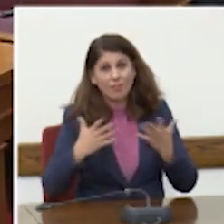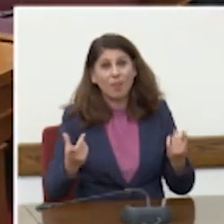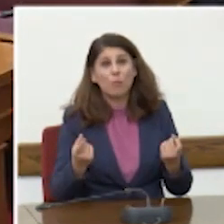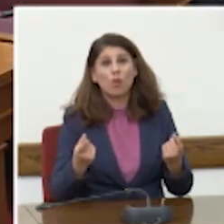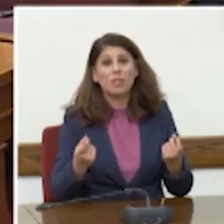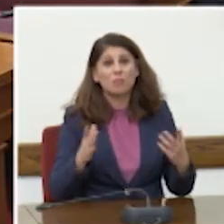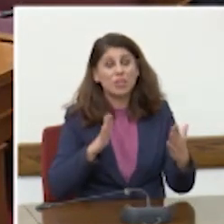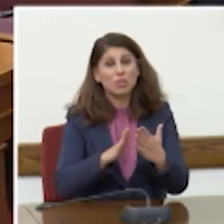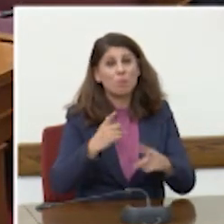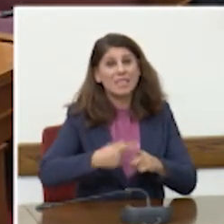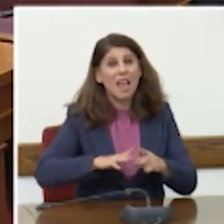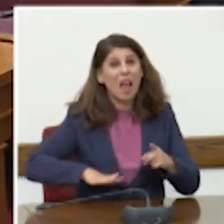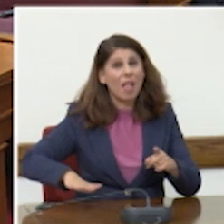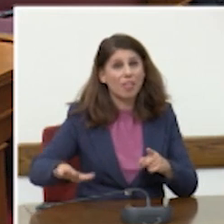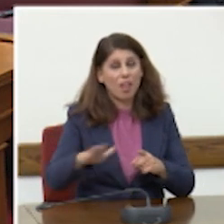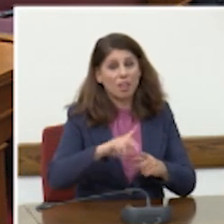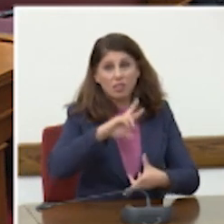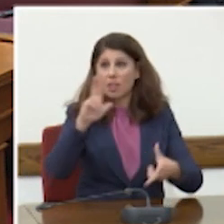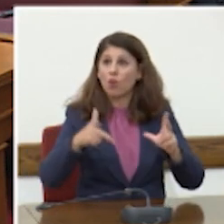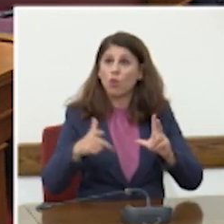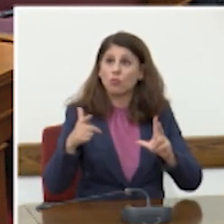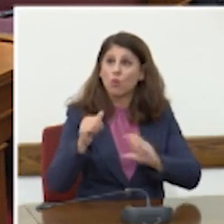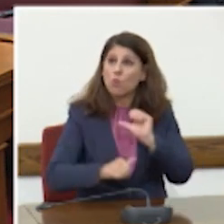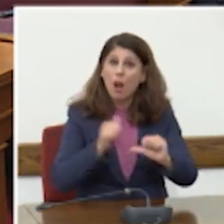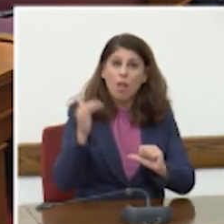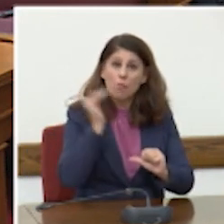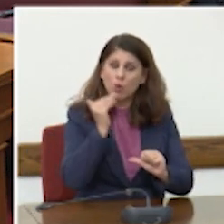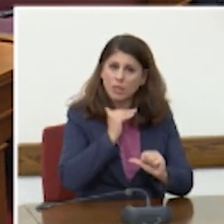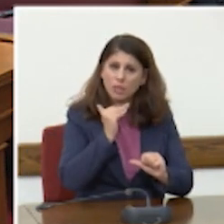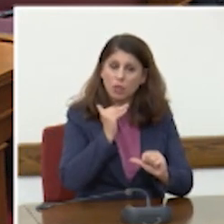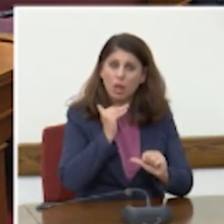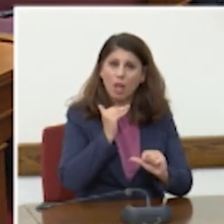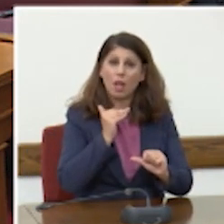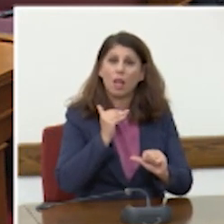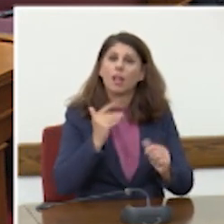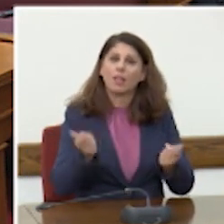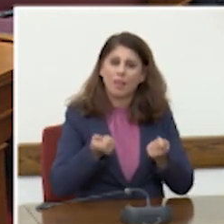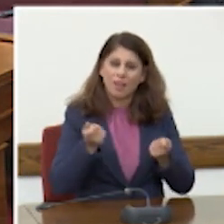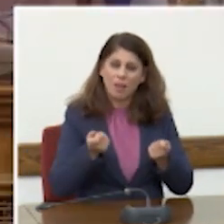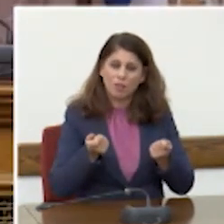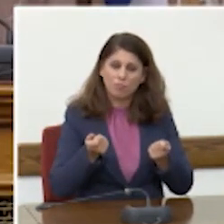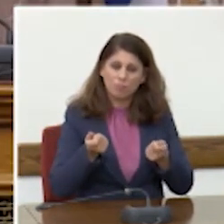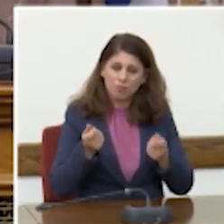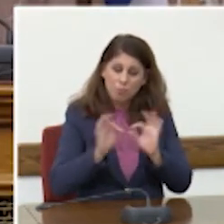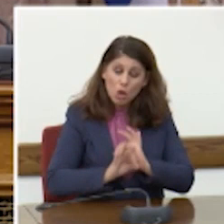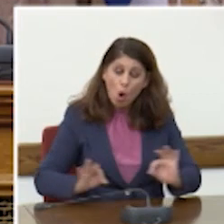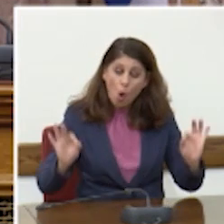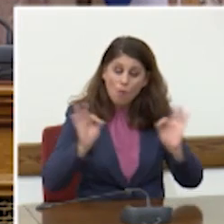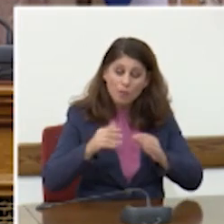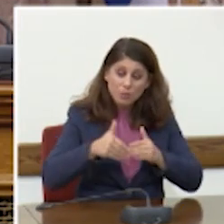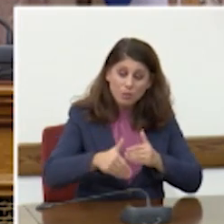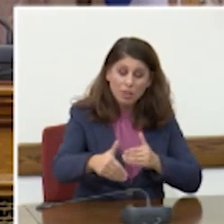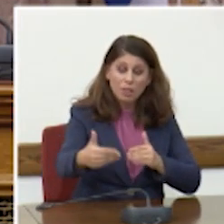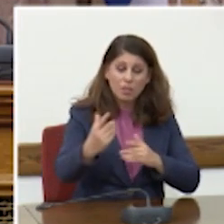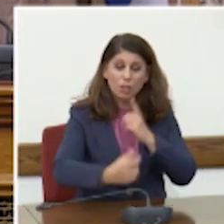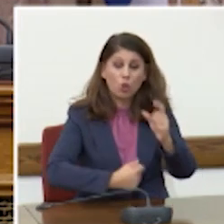η χώρα σε έναν κόσμο που αλλάζει ταχύτατα και να κάνουμε προβλέψεις για το έτος 2040